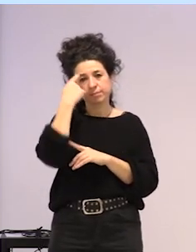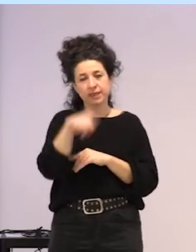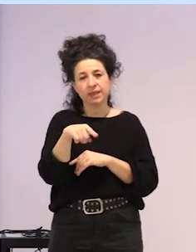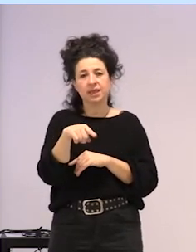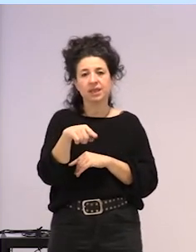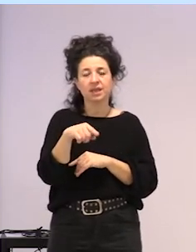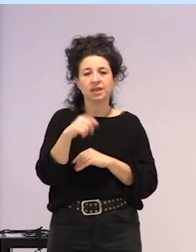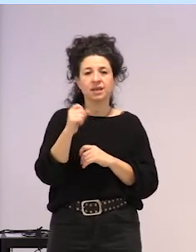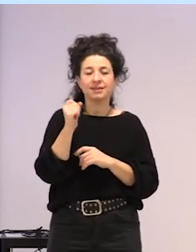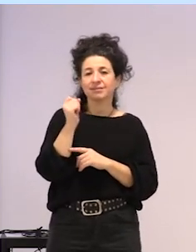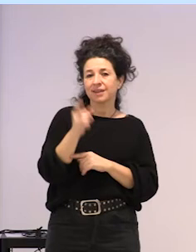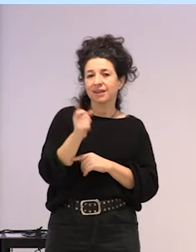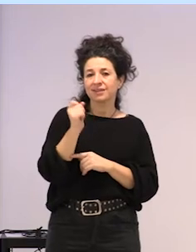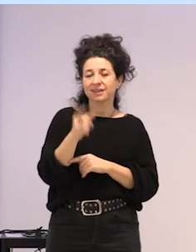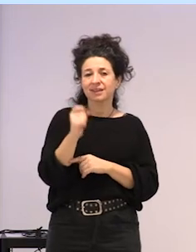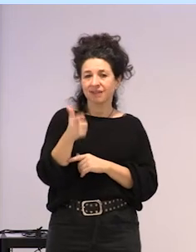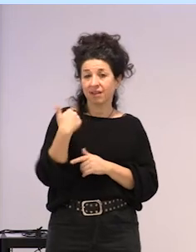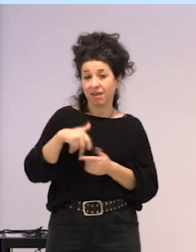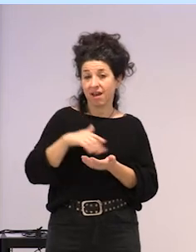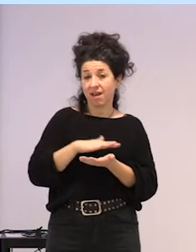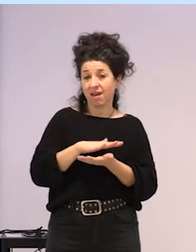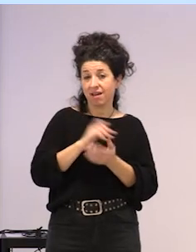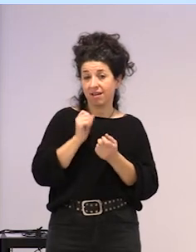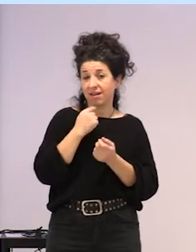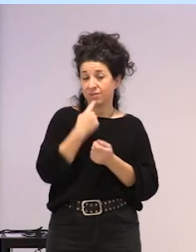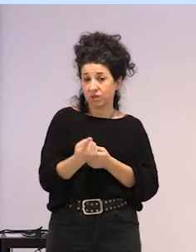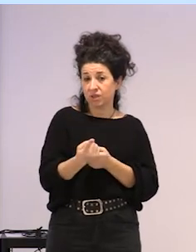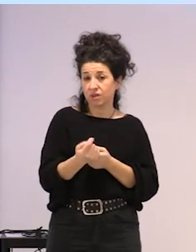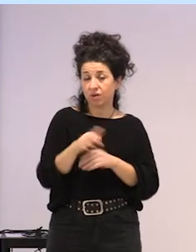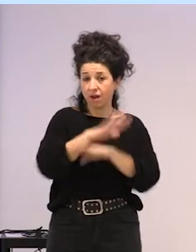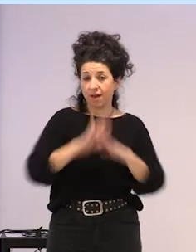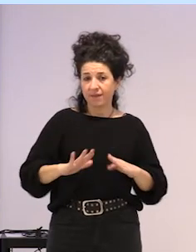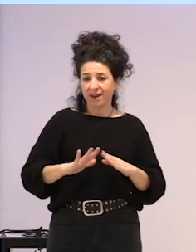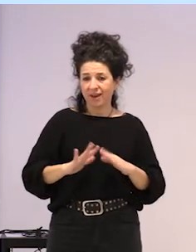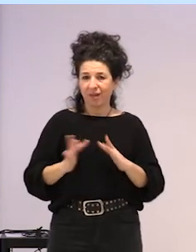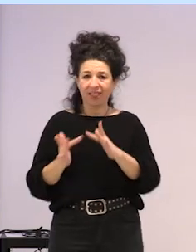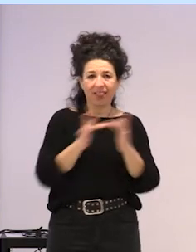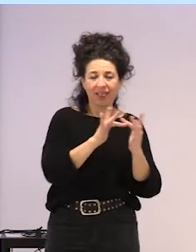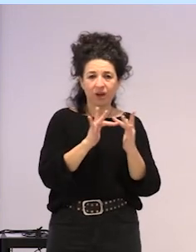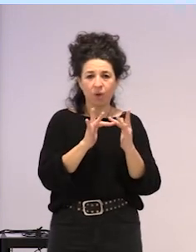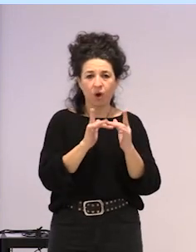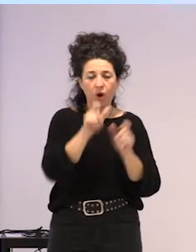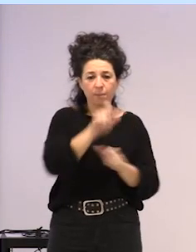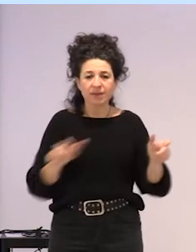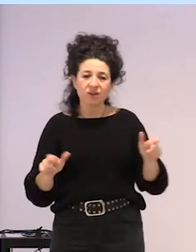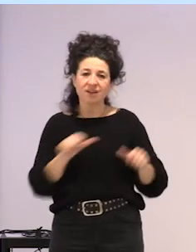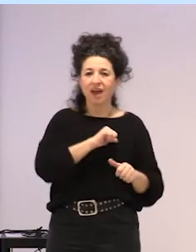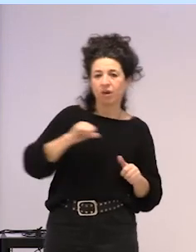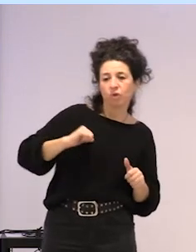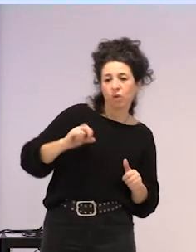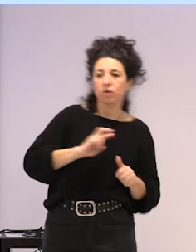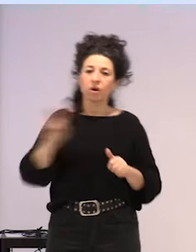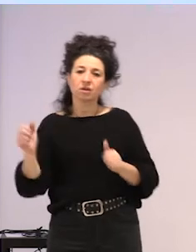askotan esan duguna, azken zinean, elkarmenpekoak garela, hau da, ez daudela pertsona autonomoak eta pertsona